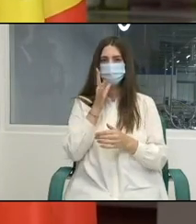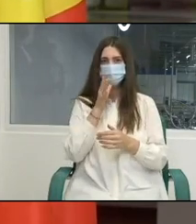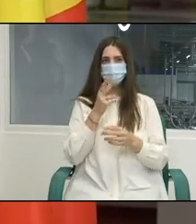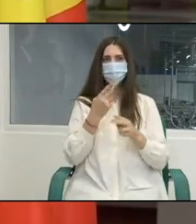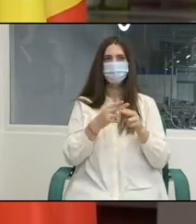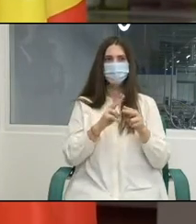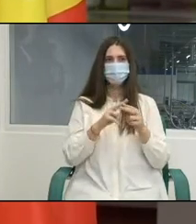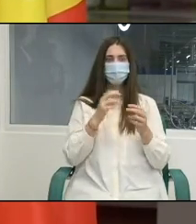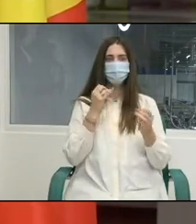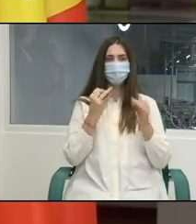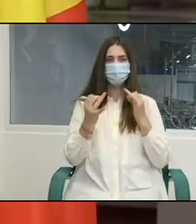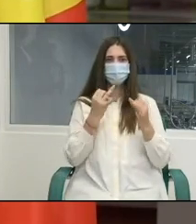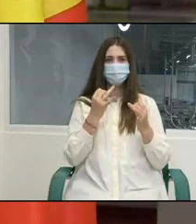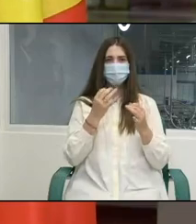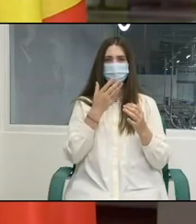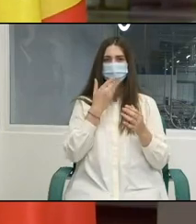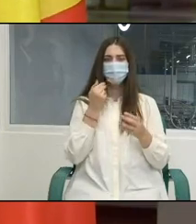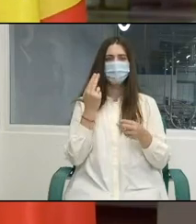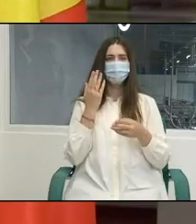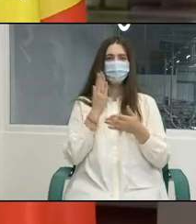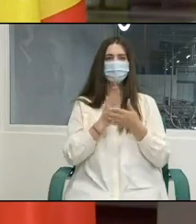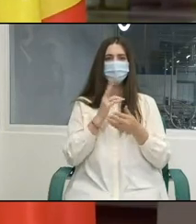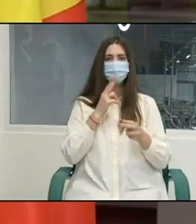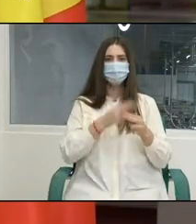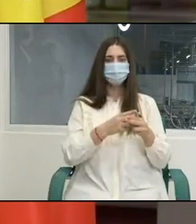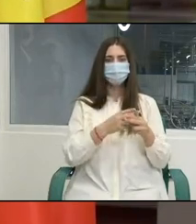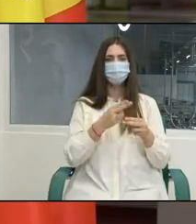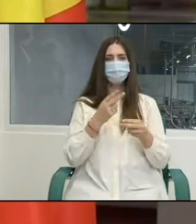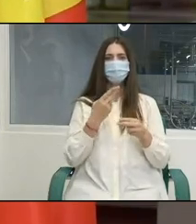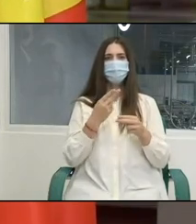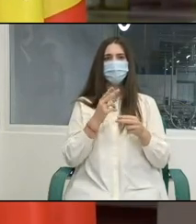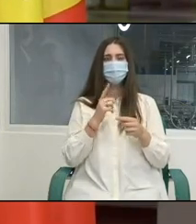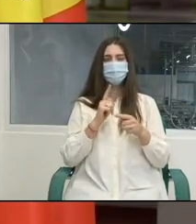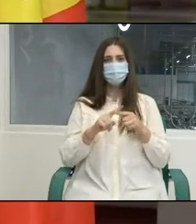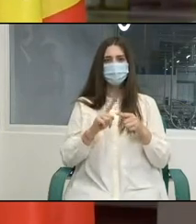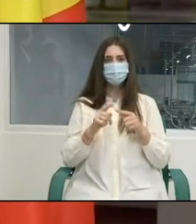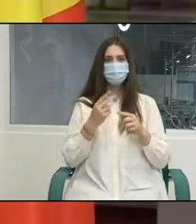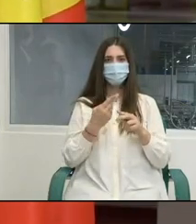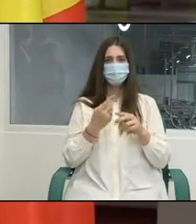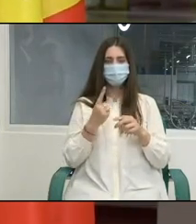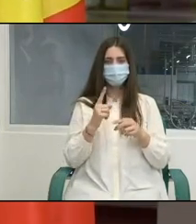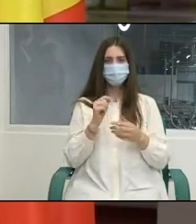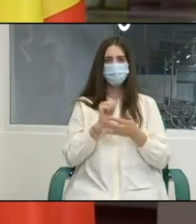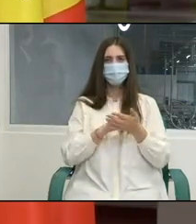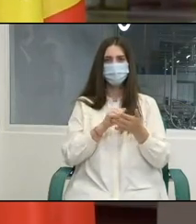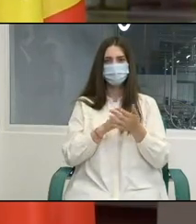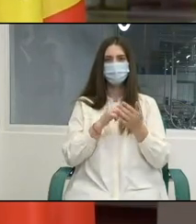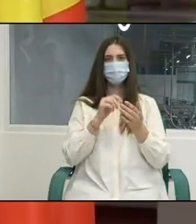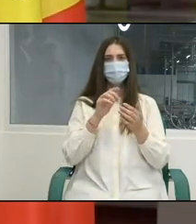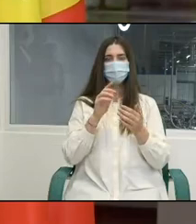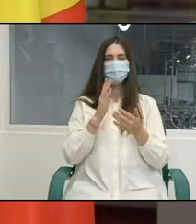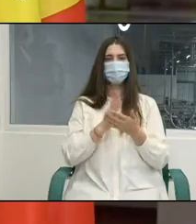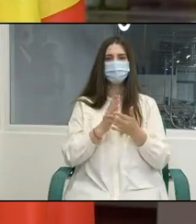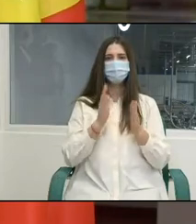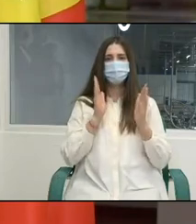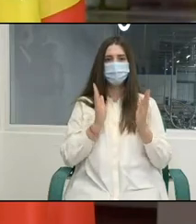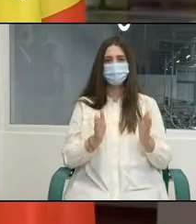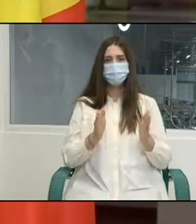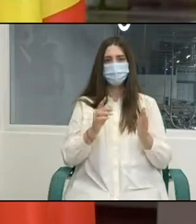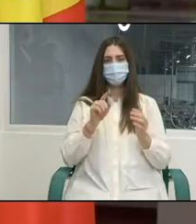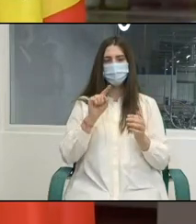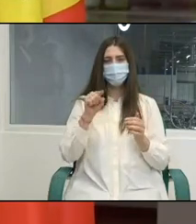încadrăm în cele 60 de minute care ne sunt rezervate pentru acest eveniment festiv. Mulțumesc foarte mult, domnule Springett, vă rog.